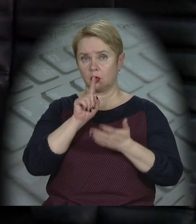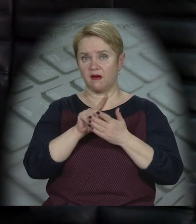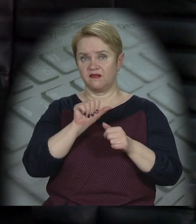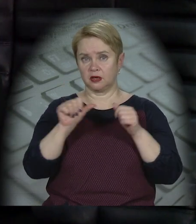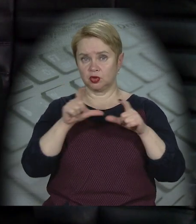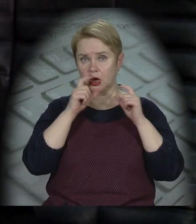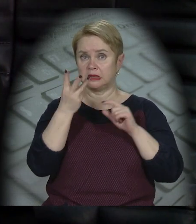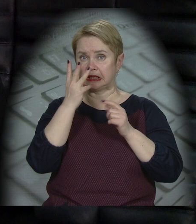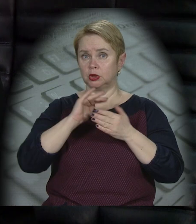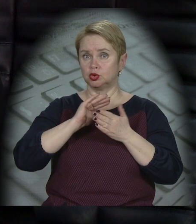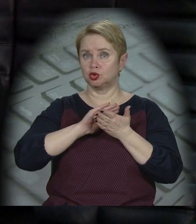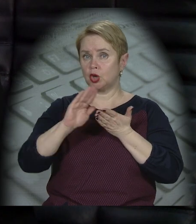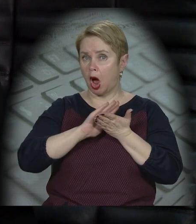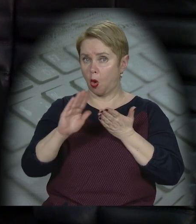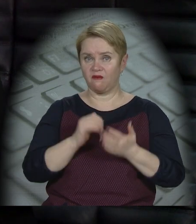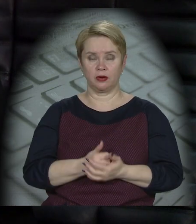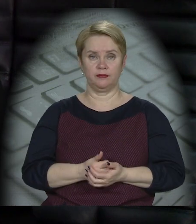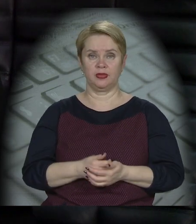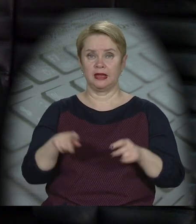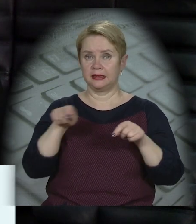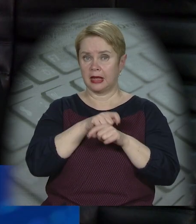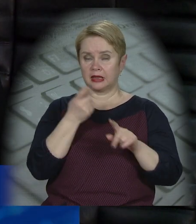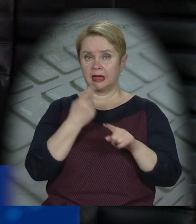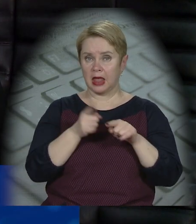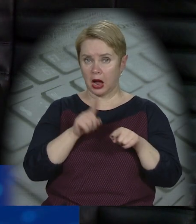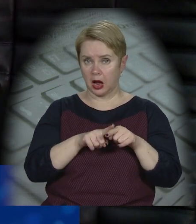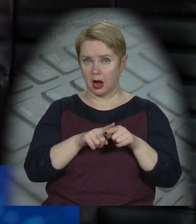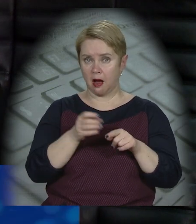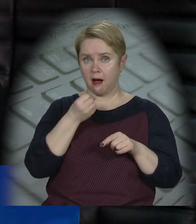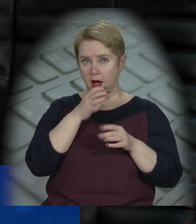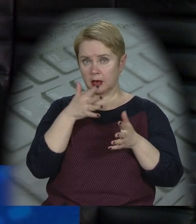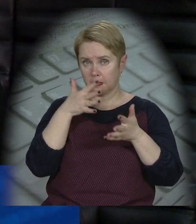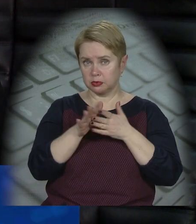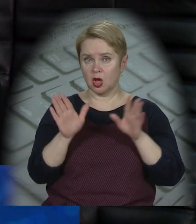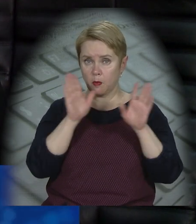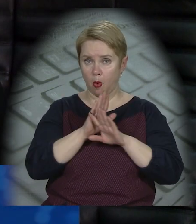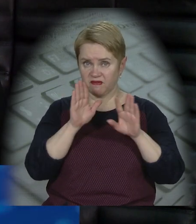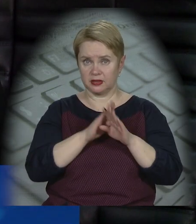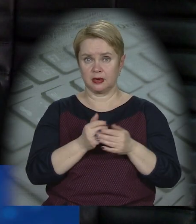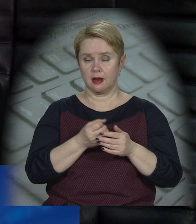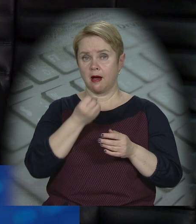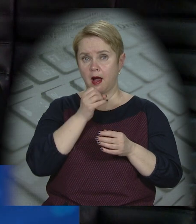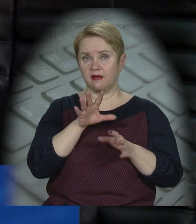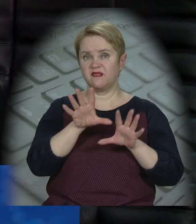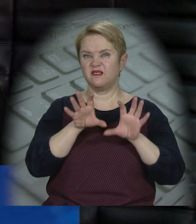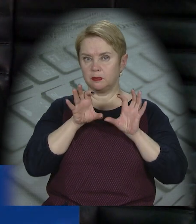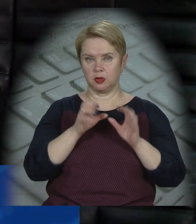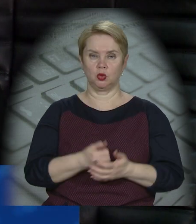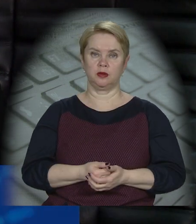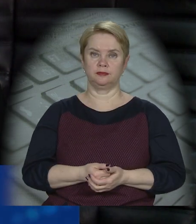виключно трьохшаровою з тканини, яка гарно пропускає повітря і гарно